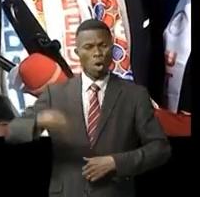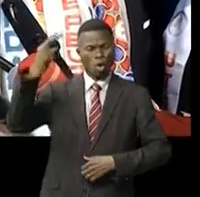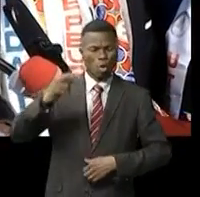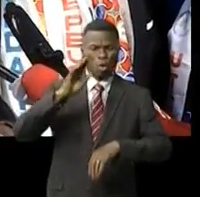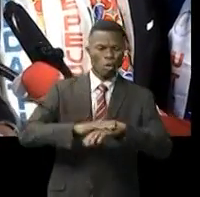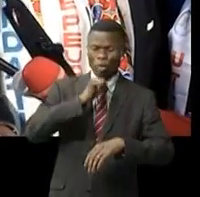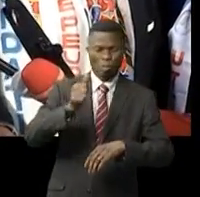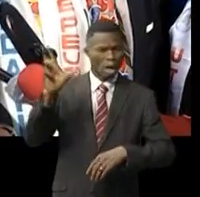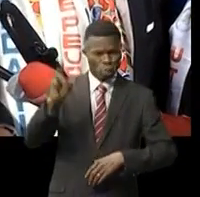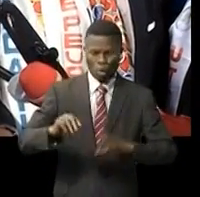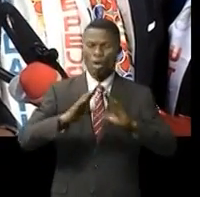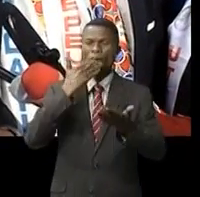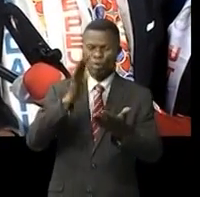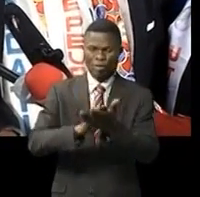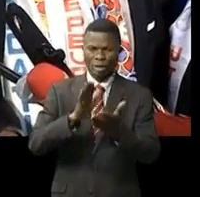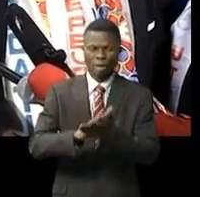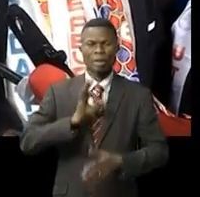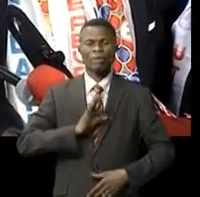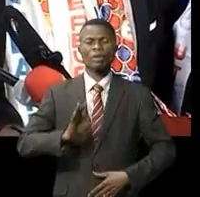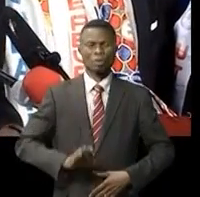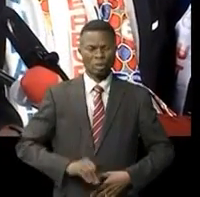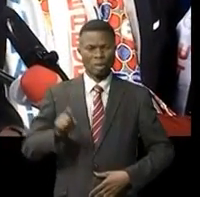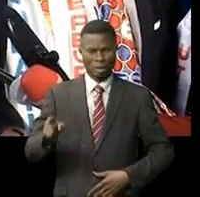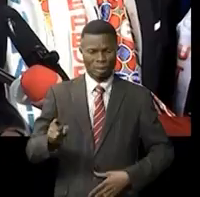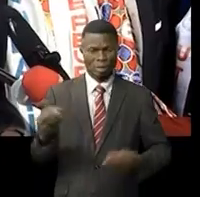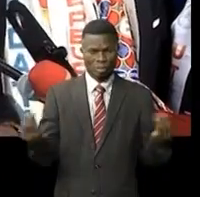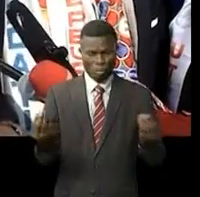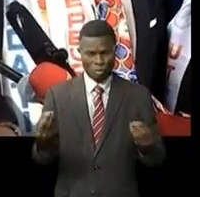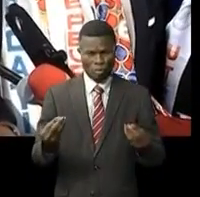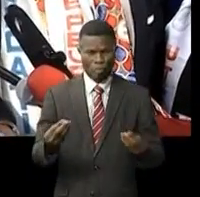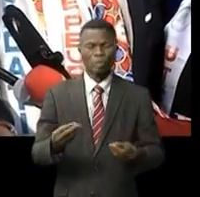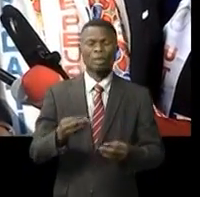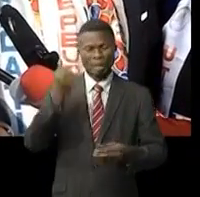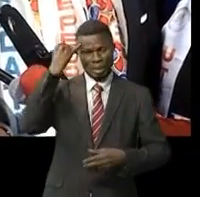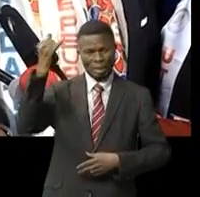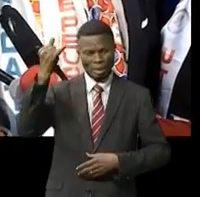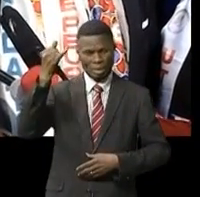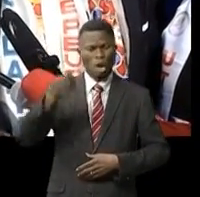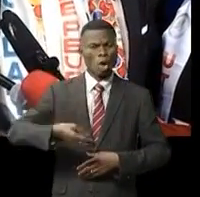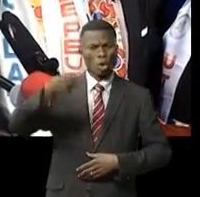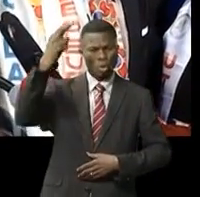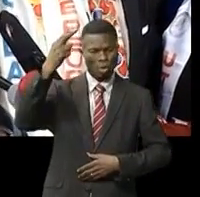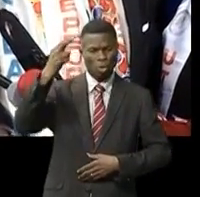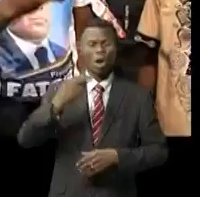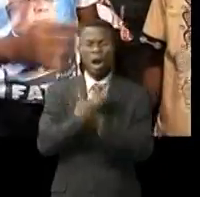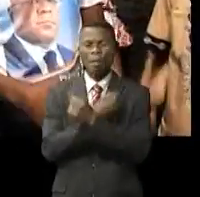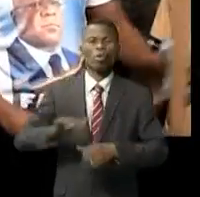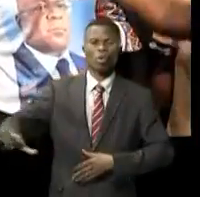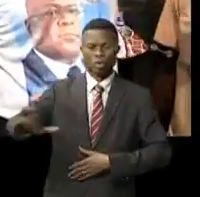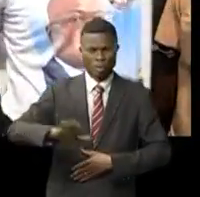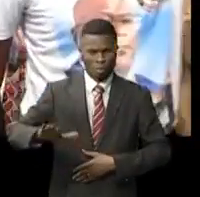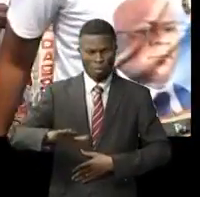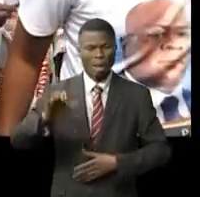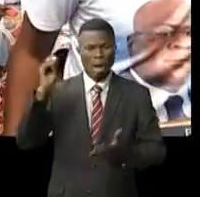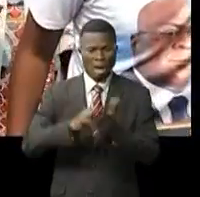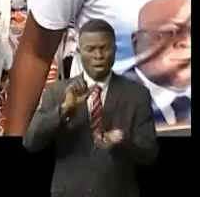félicitons le chef de l'état son excellence monsieur Félix Antoine-Sécret de Tulombo pour son sens élevé du patriotisme. Autre